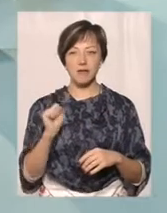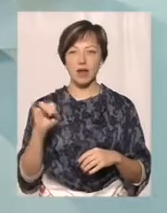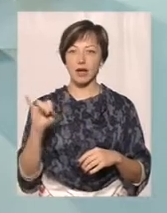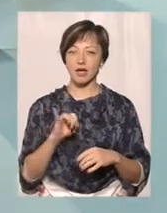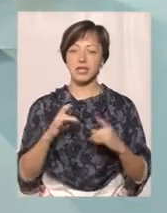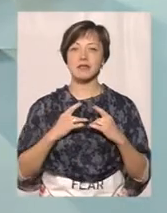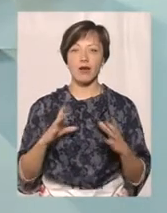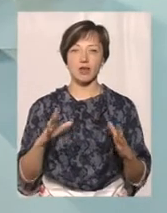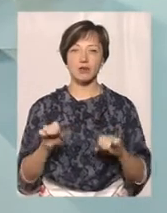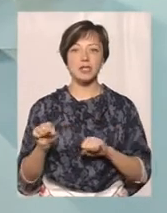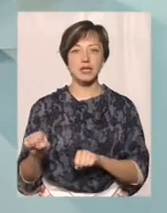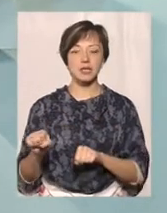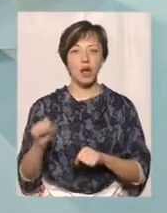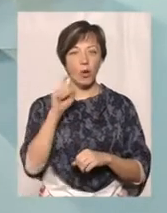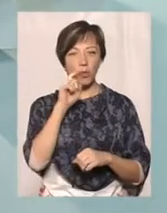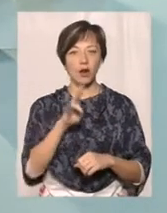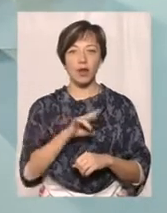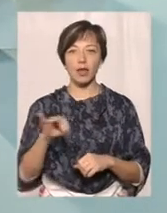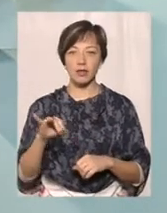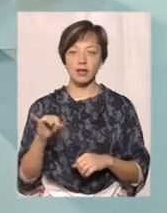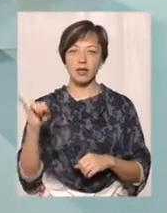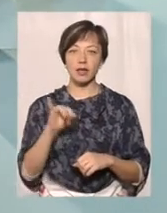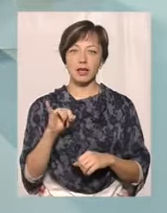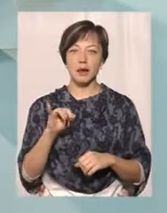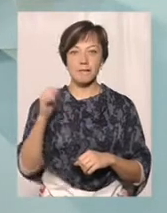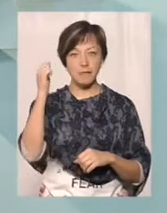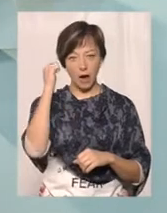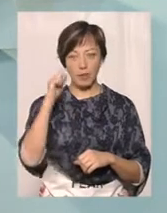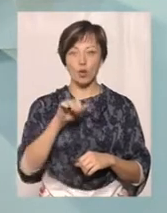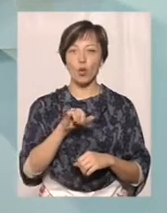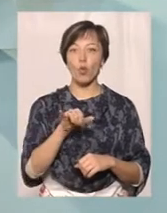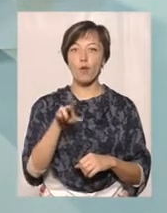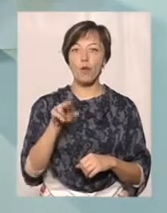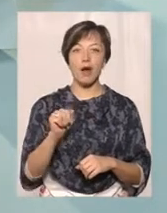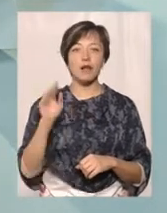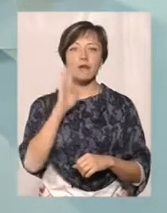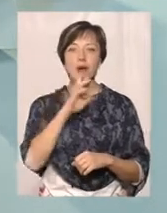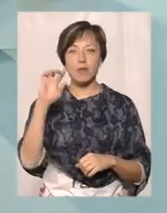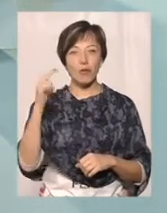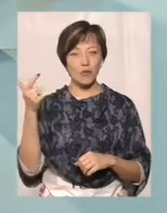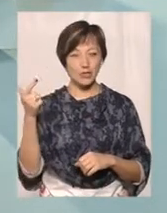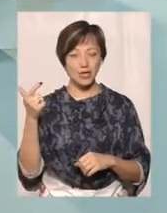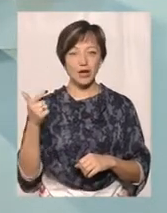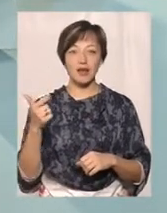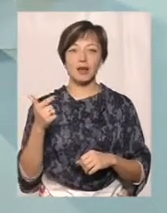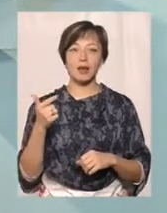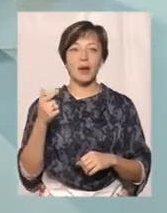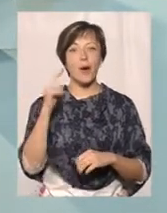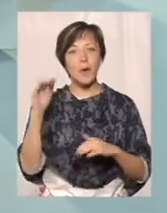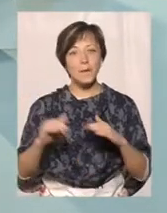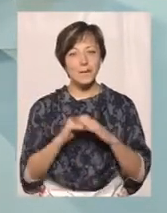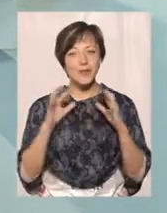святом захисника України та пам'яті УПА. Нехай матінка Божа берете свою